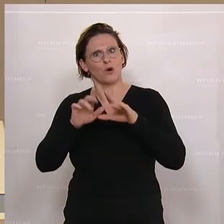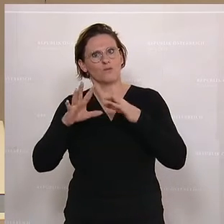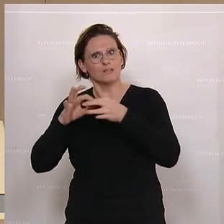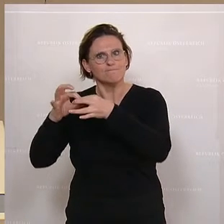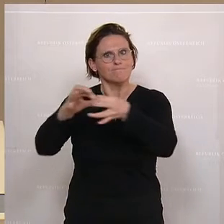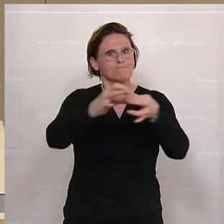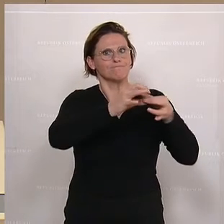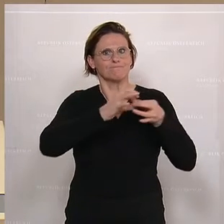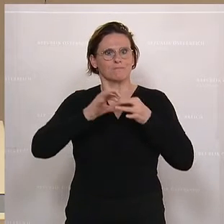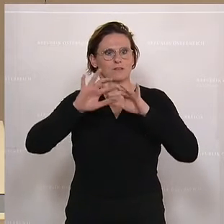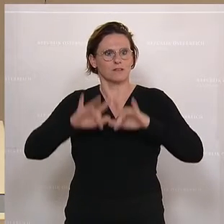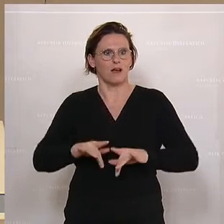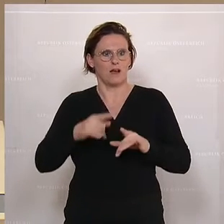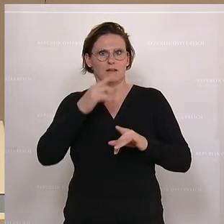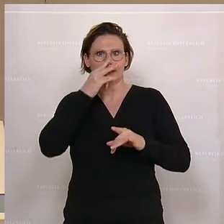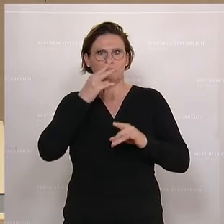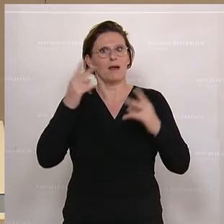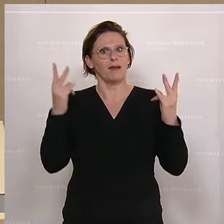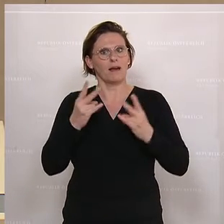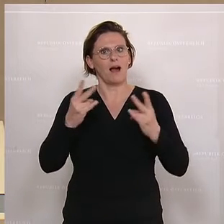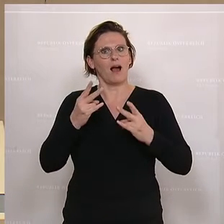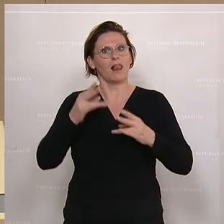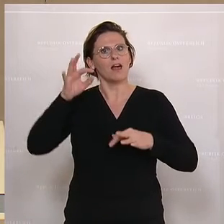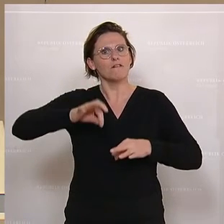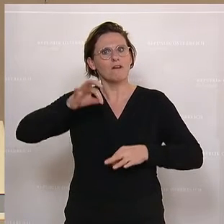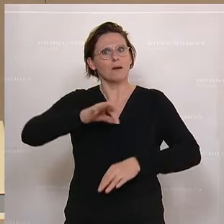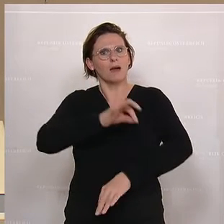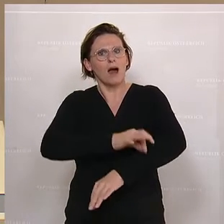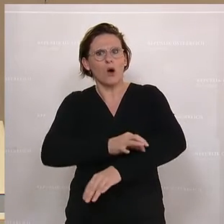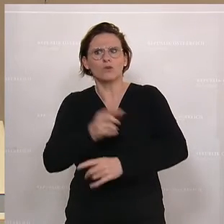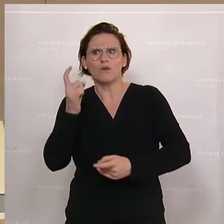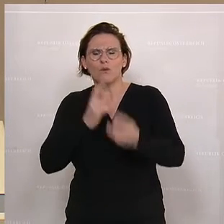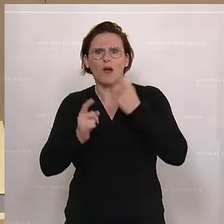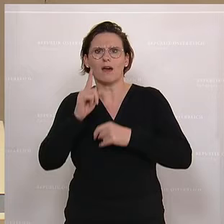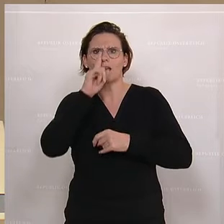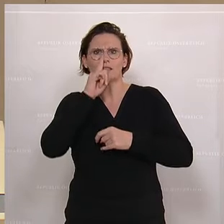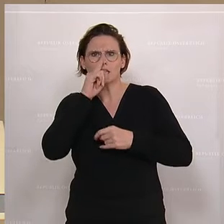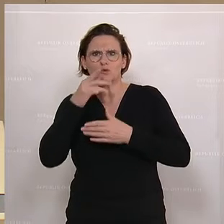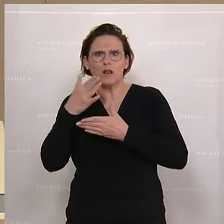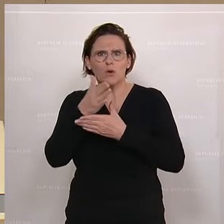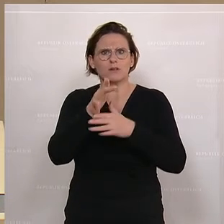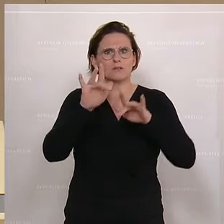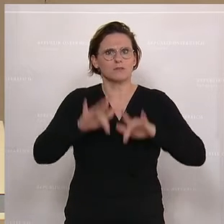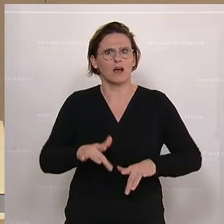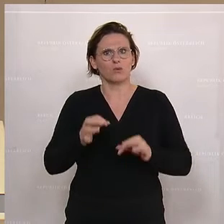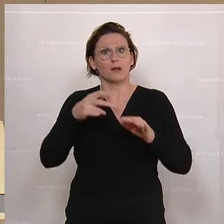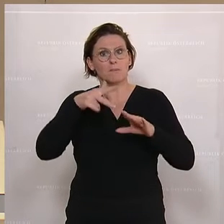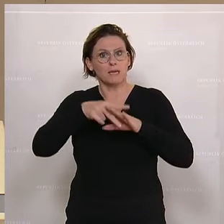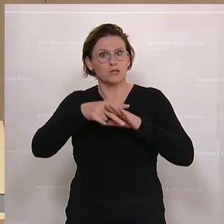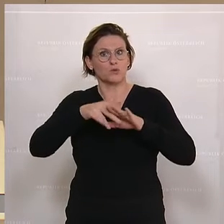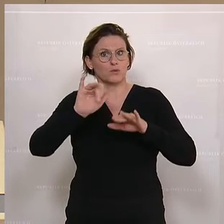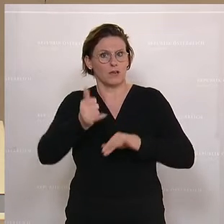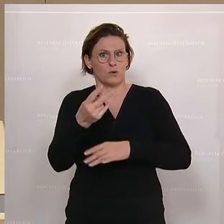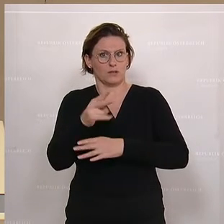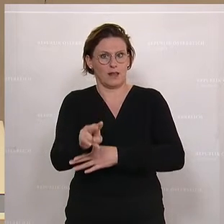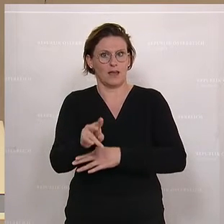Im Sport ist es egal, welche Hautfarbe man hat, woher man kommt, welche sexuelle Orientierung man hat oder ob man eine Behinderung hat oder